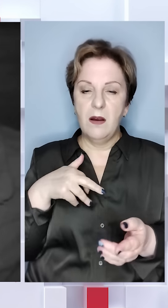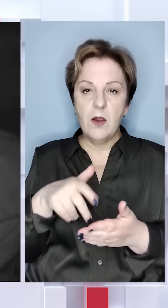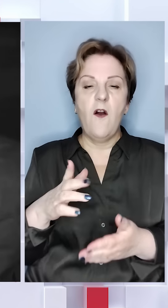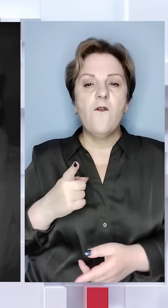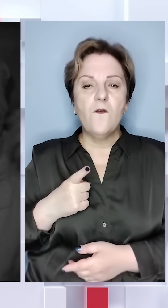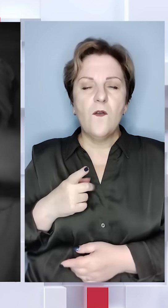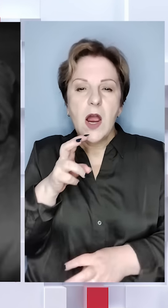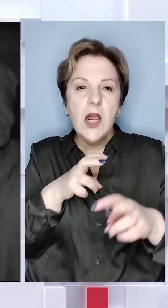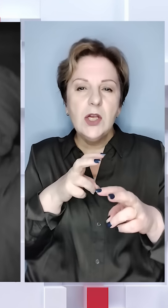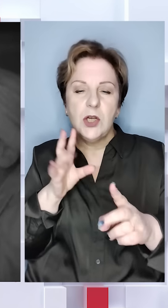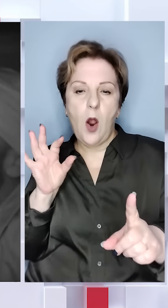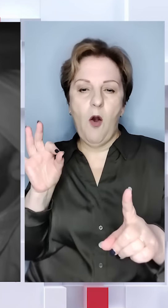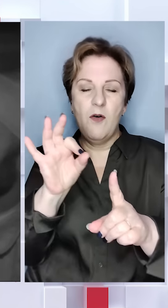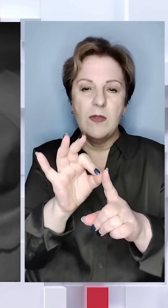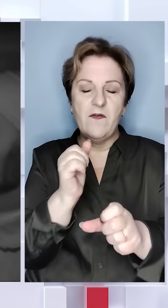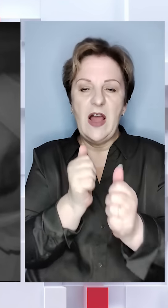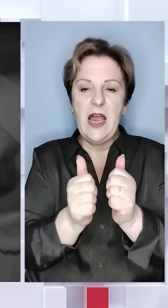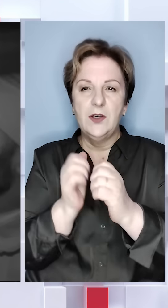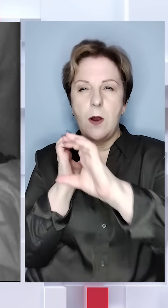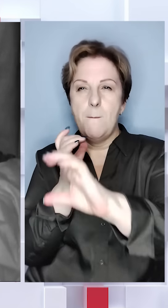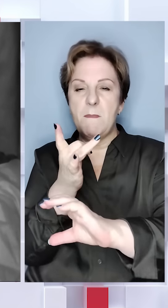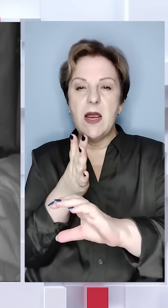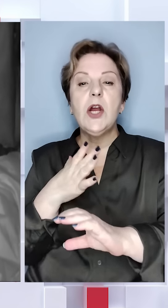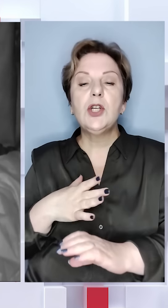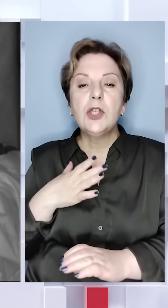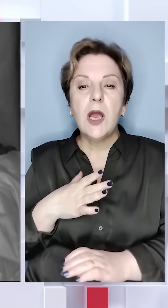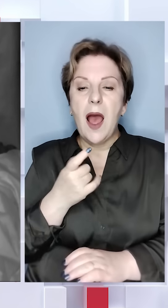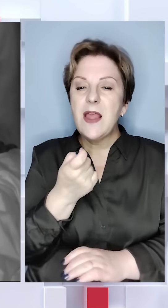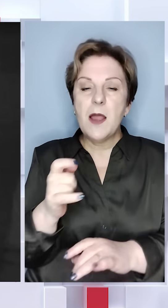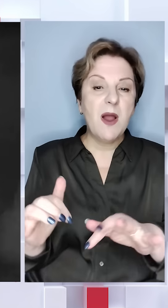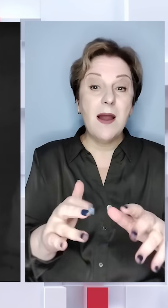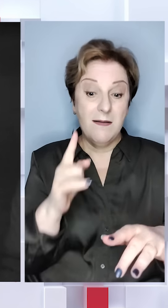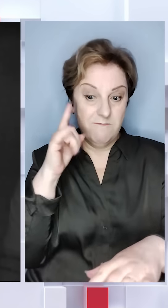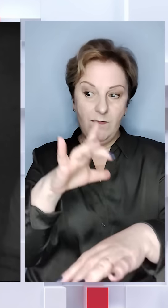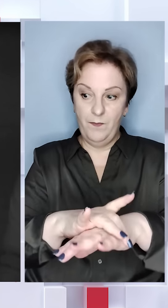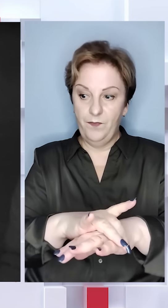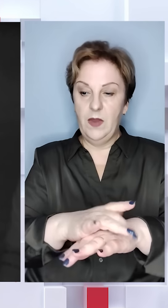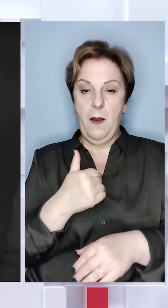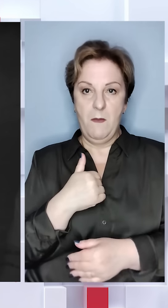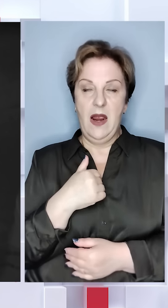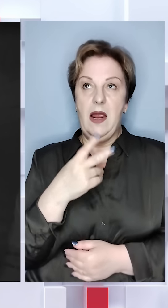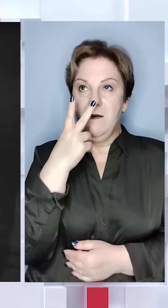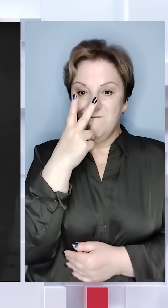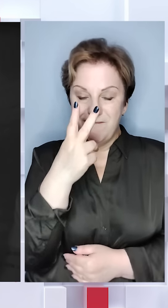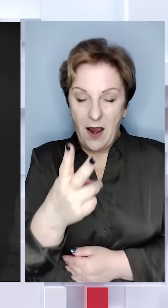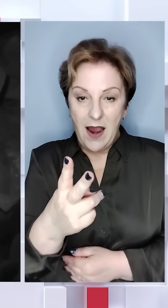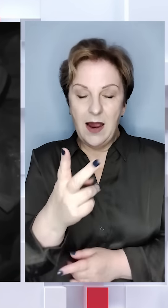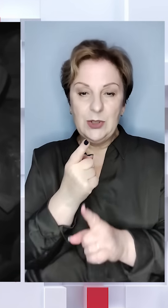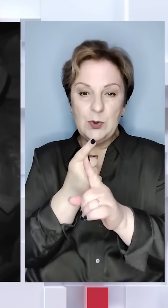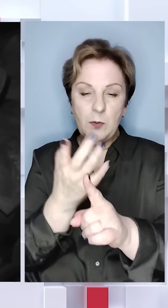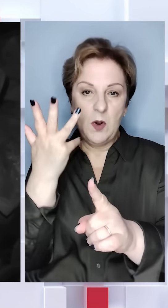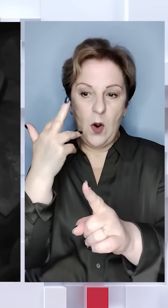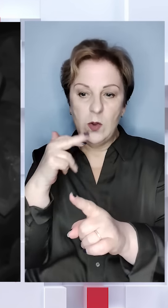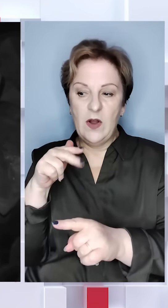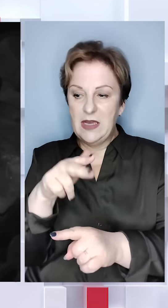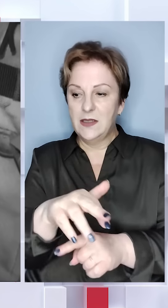Вишукують, наводять найчастіше міномети і чекають найменшого руху. Вони вас бачили, вони вас супровождали, куди війдете. Кількома